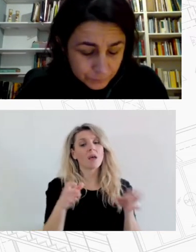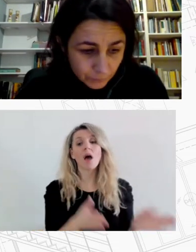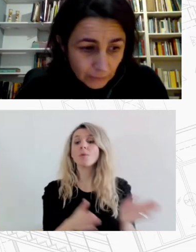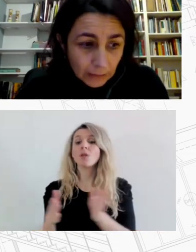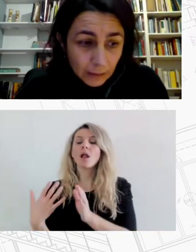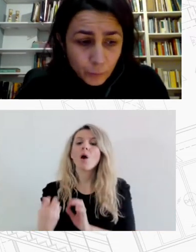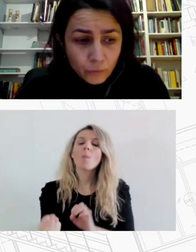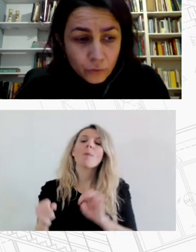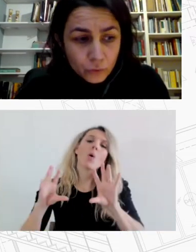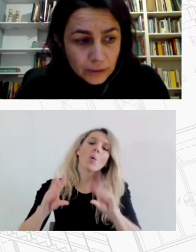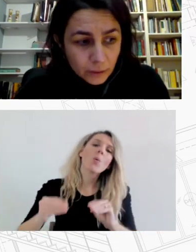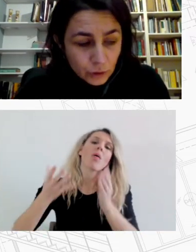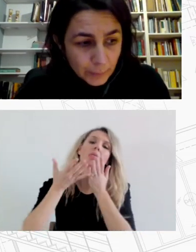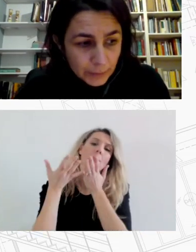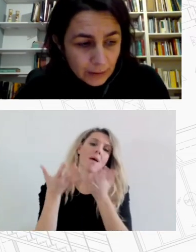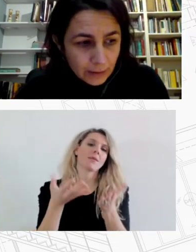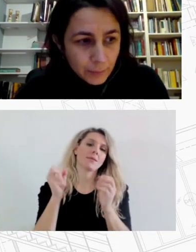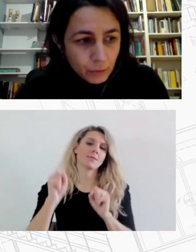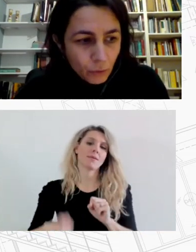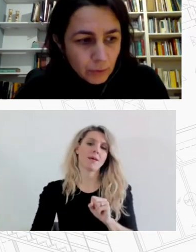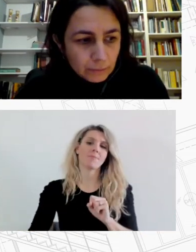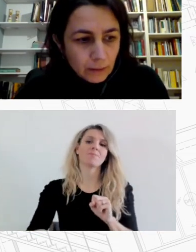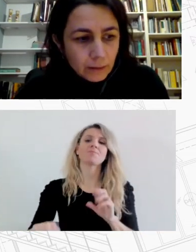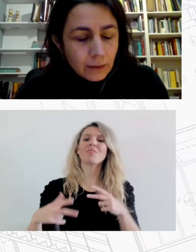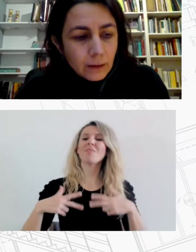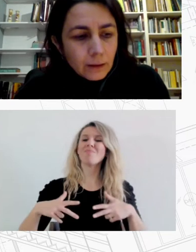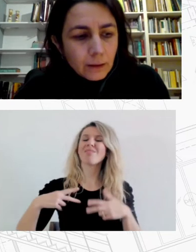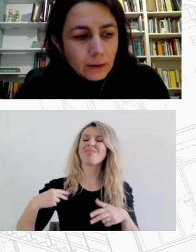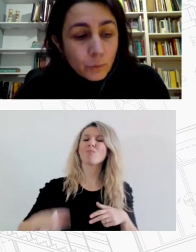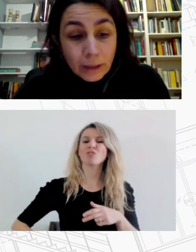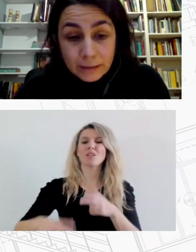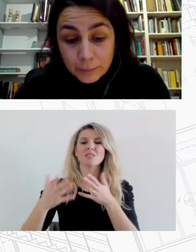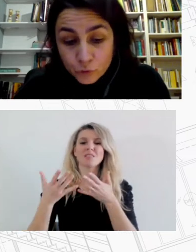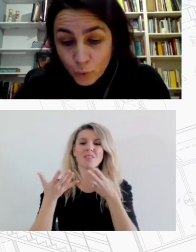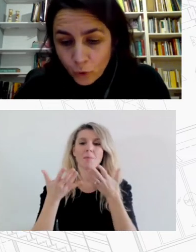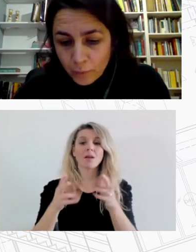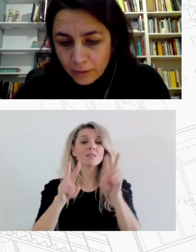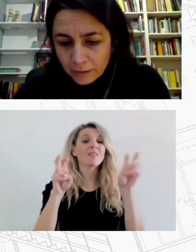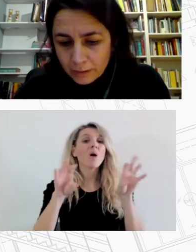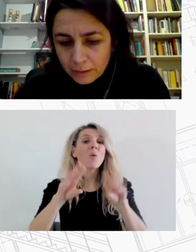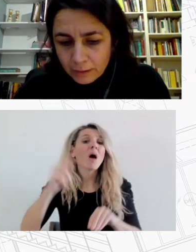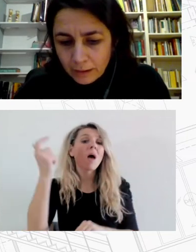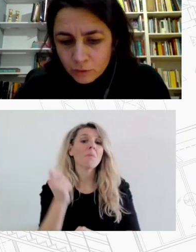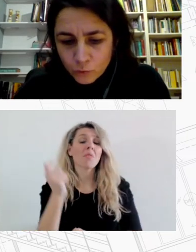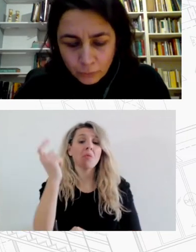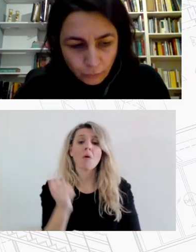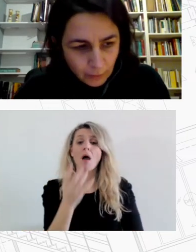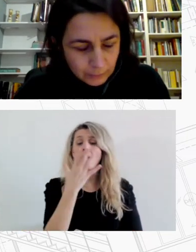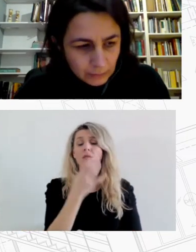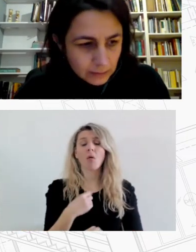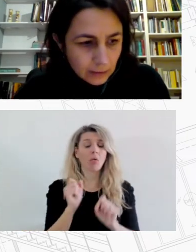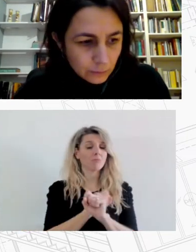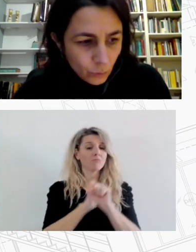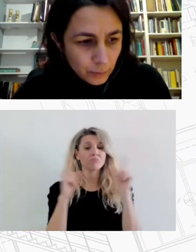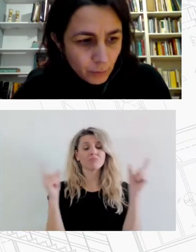που αφορούν κυρίως κάποια επιδόματα μου κάνει εντύπωση που ακόμα δεν έχει εσωματωθεί